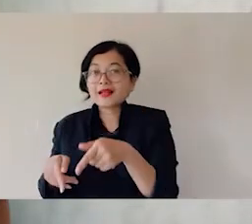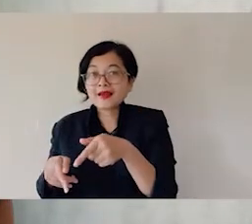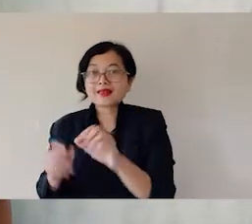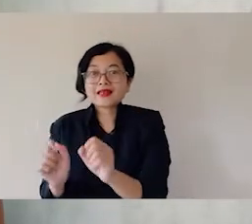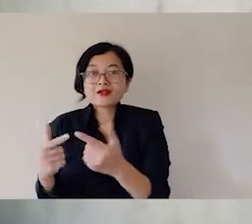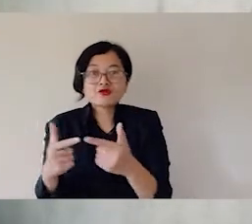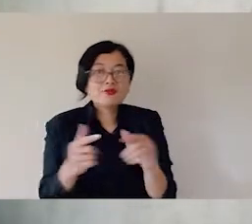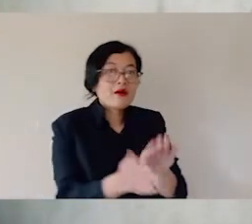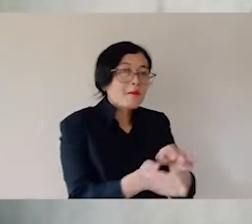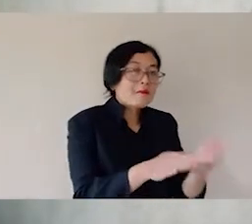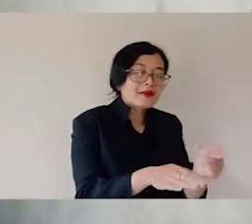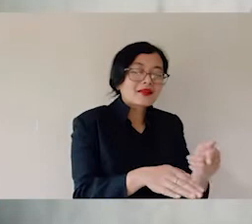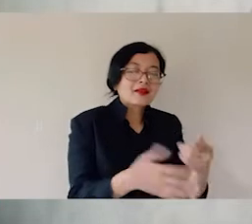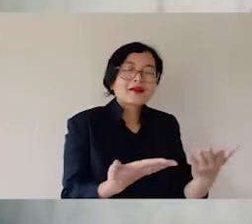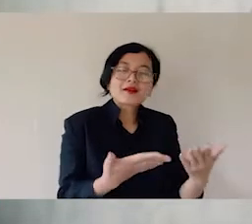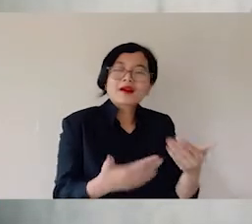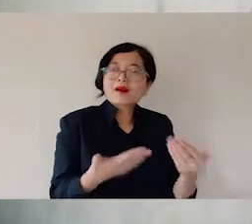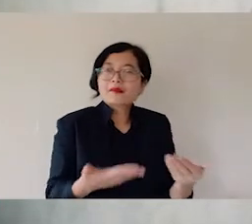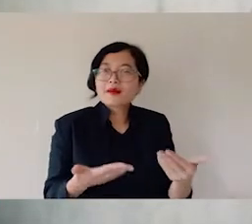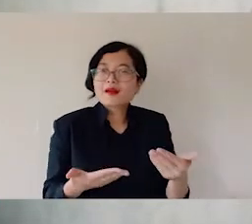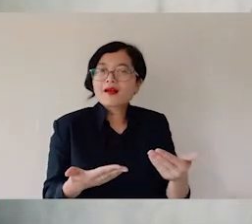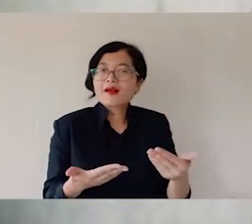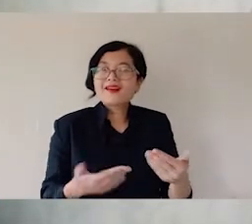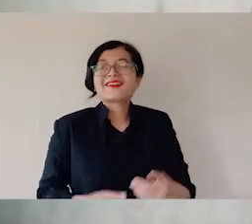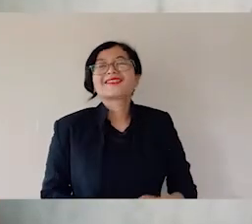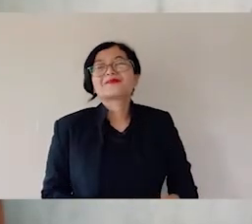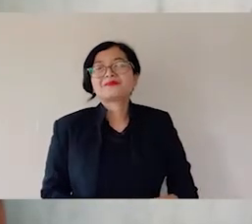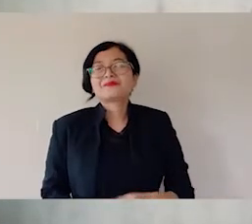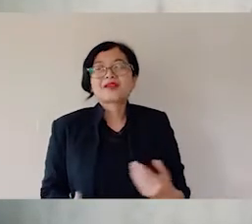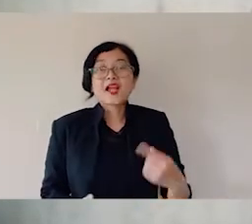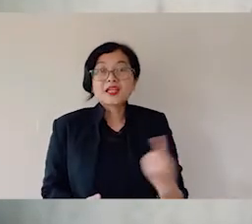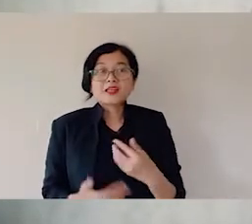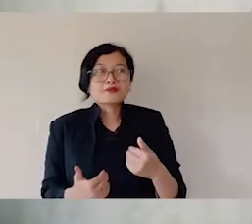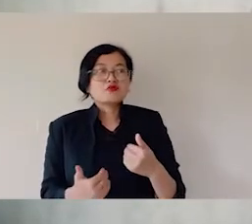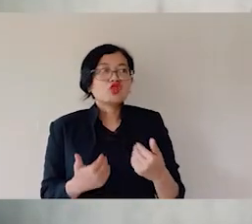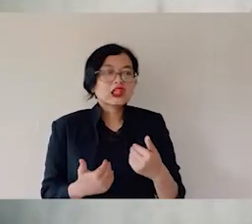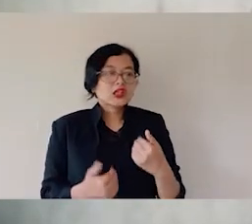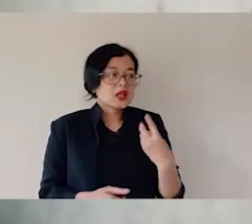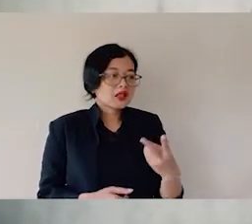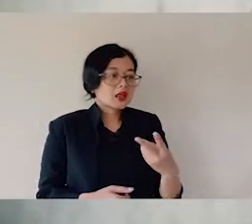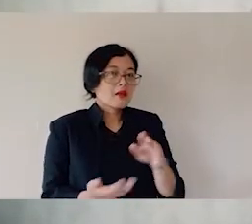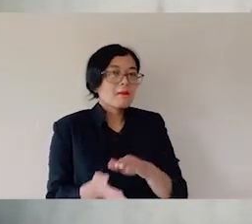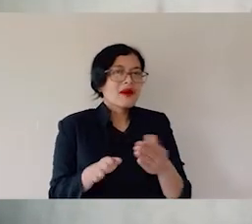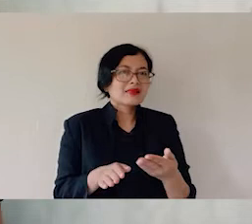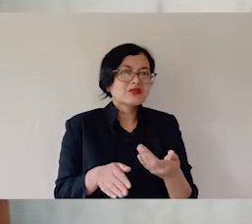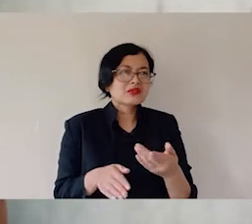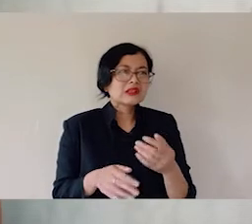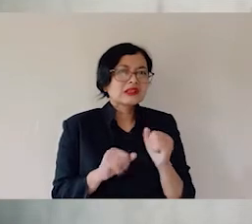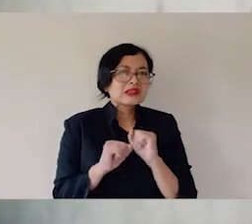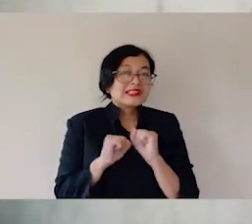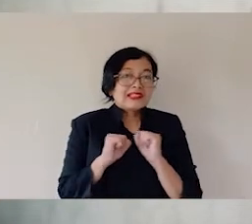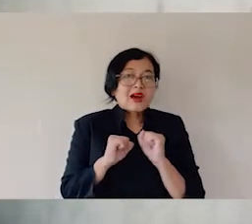menggentarkan. Yesus pun gentar ketika kematian itu semakin dekat. Bukankah kita bisa lihat pergulupatan itu di Taman